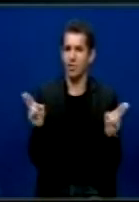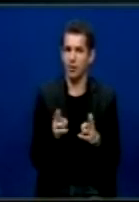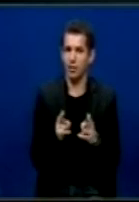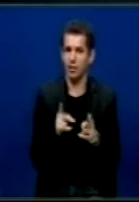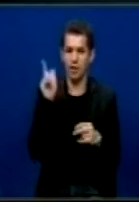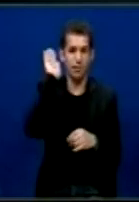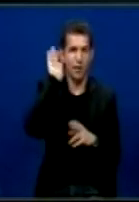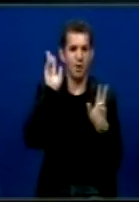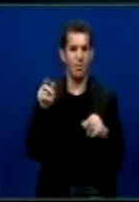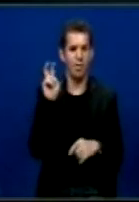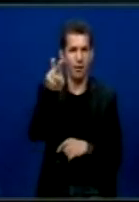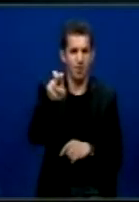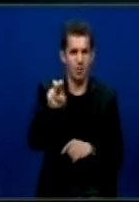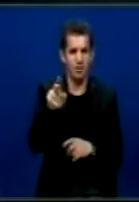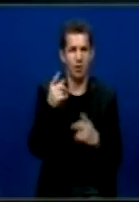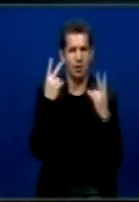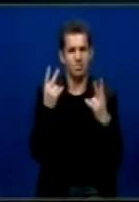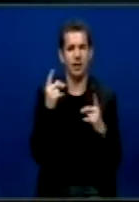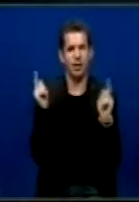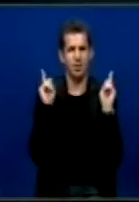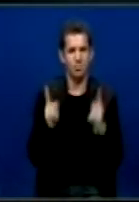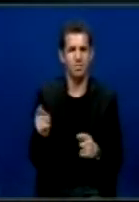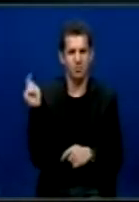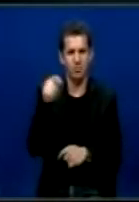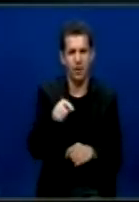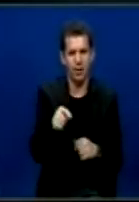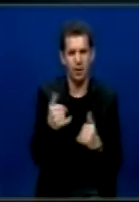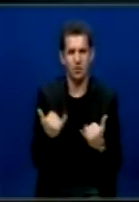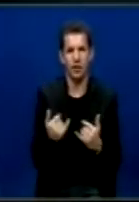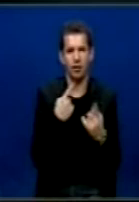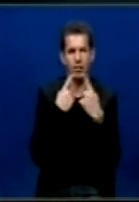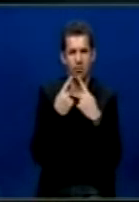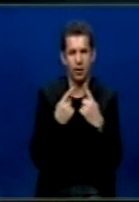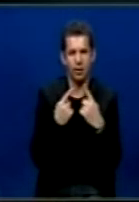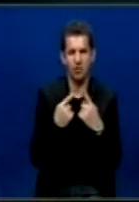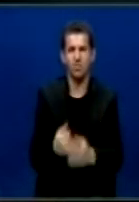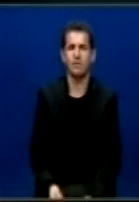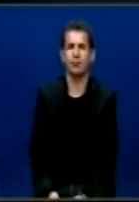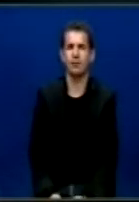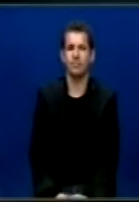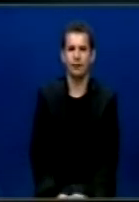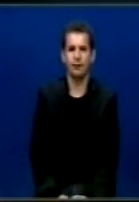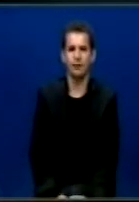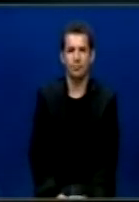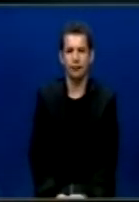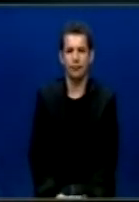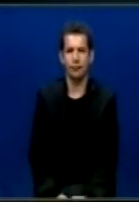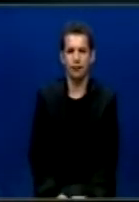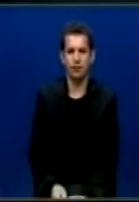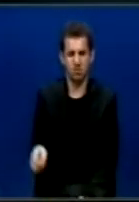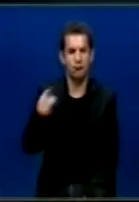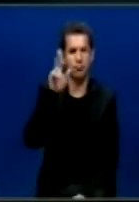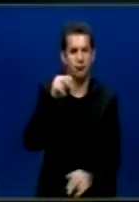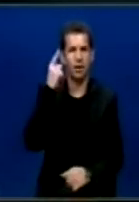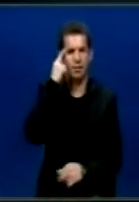është minister aktuale dhe do tishtë e tige dhe mërashme që sot spaku tishtë në këtë debatë, të merte pje, spaku të dëgjonde, se besoj që edhe ka